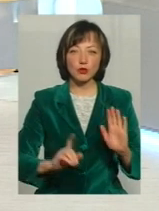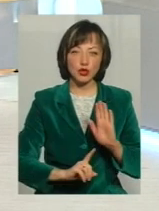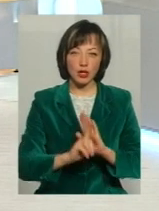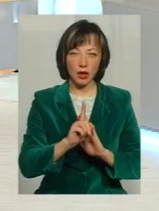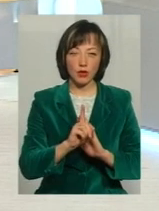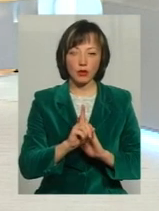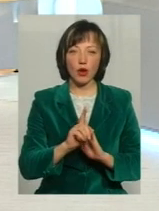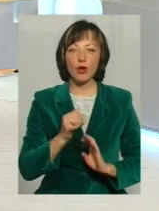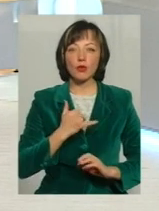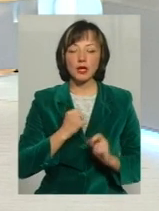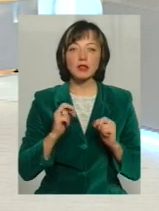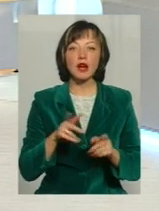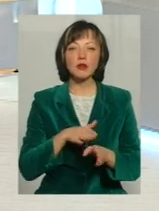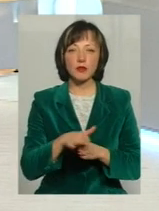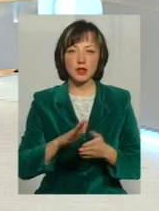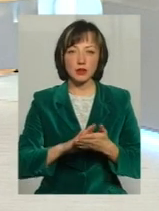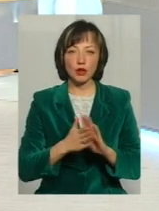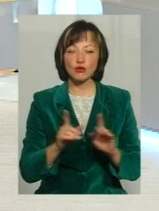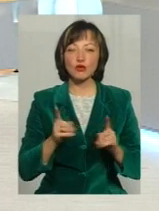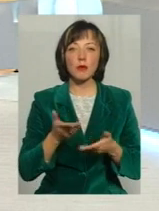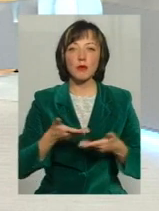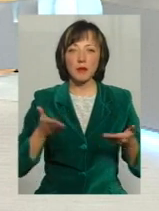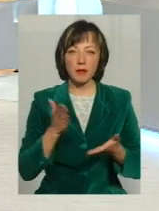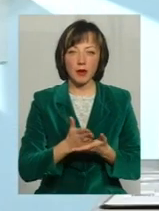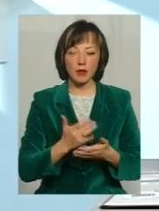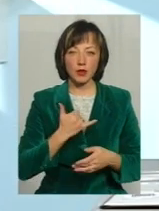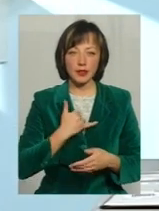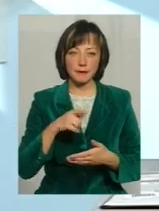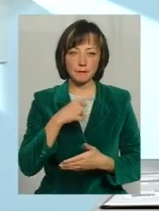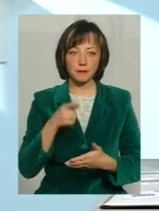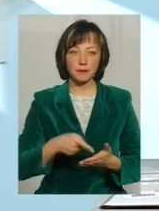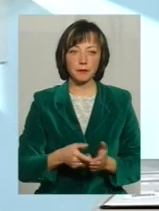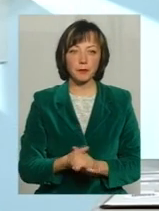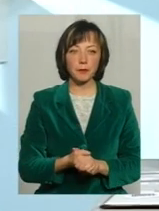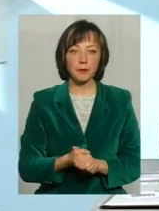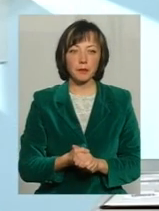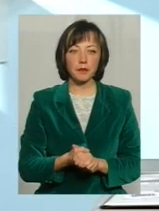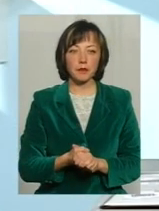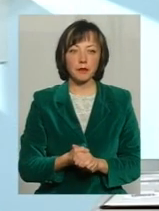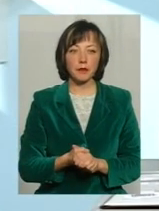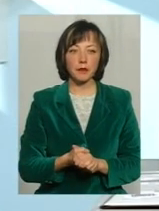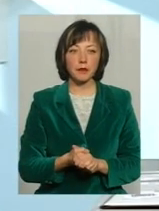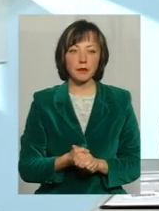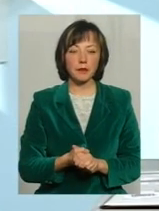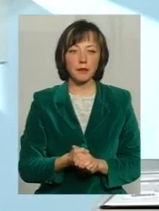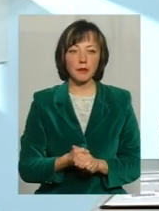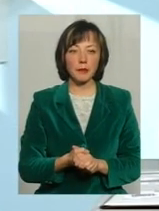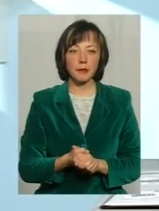В нас як відбувається ситуація? Що маємо в нас? підтримують ситуацію колеги з Кропивницького?